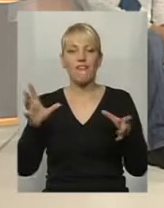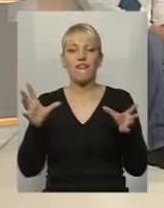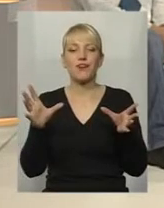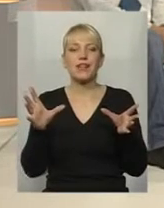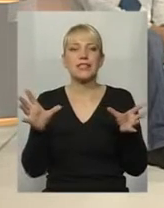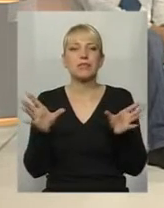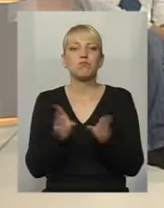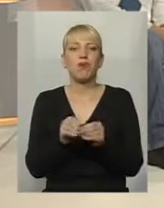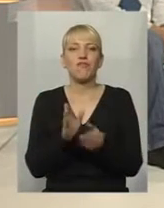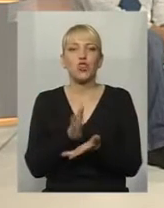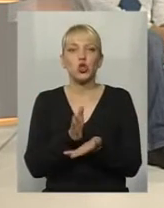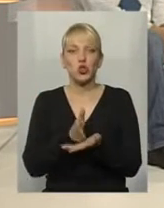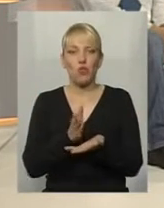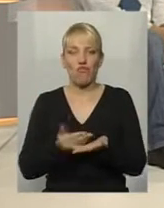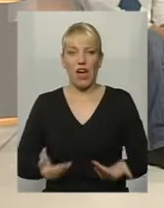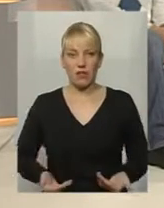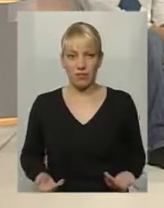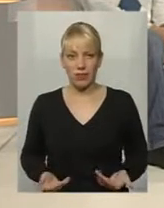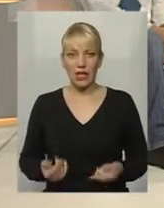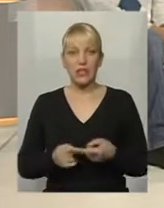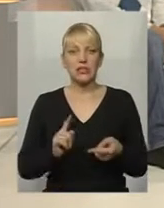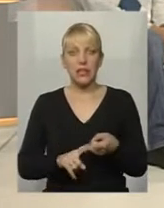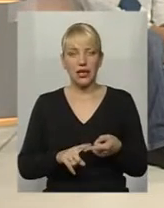те, що ми за браком тих чи інших